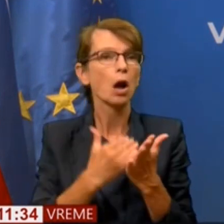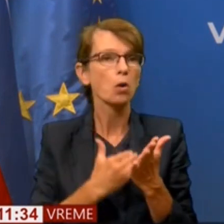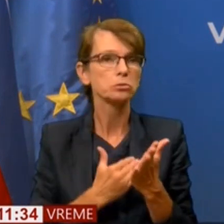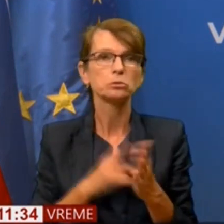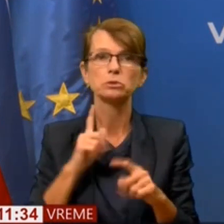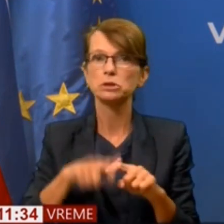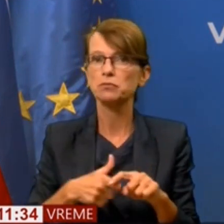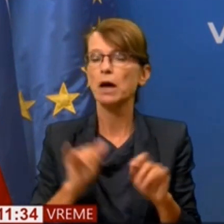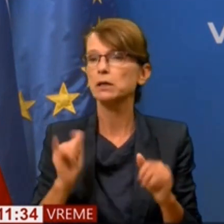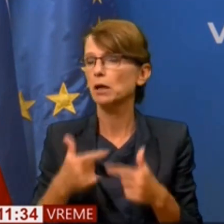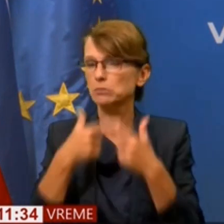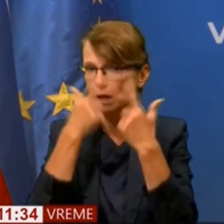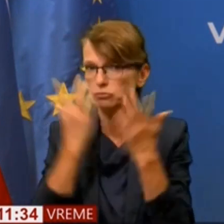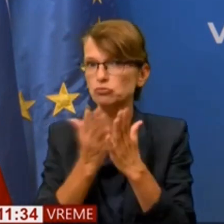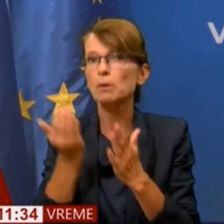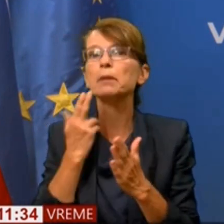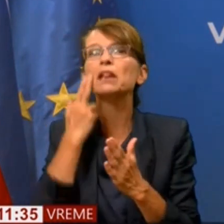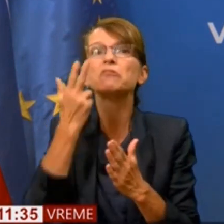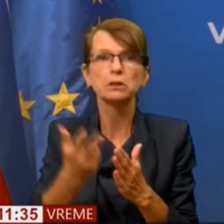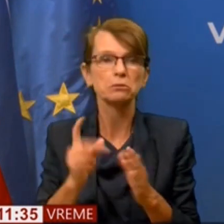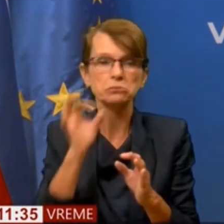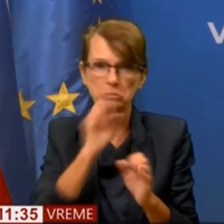predvidena, torej mislim, da ne ni kakršnih težav v zvezi s tem.